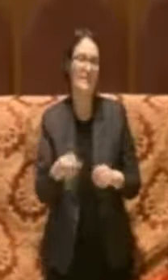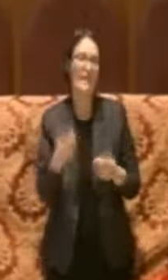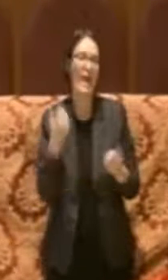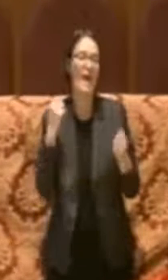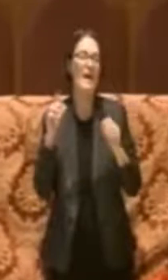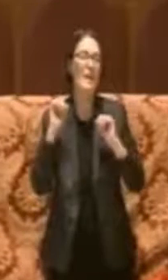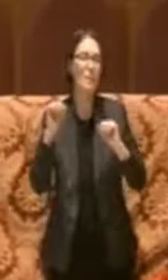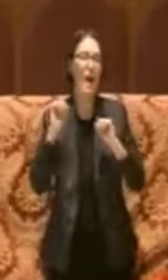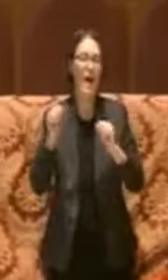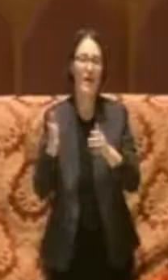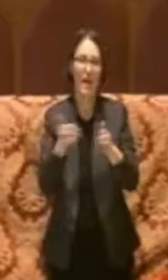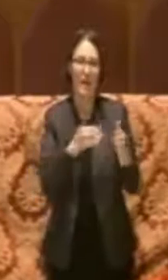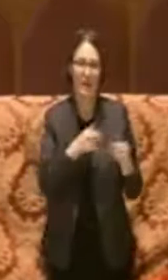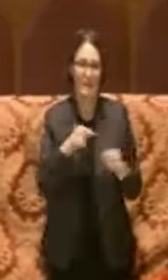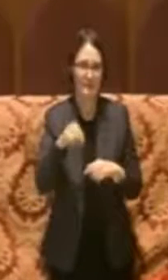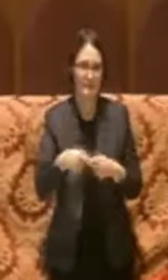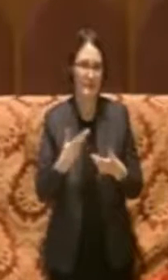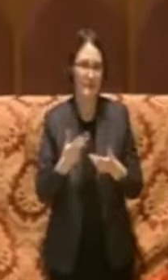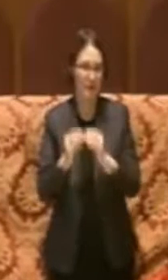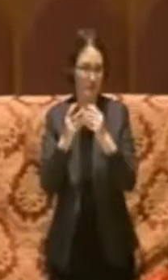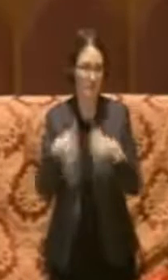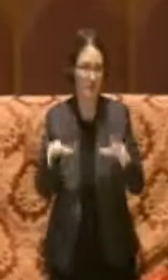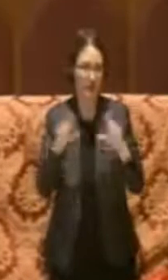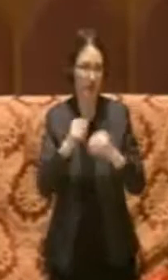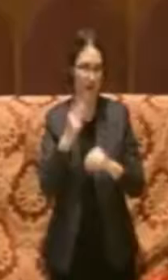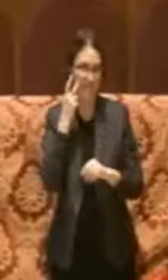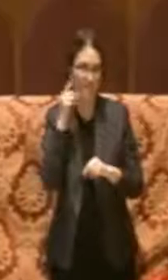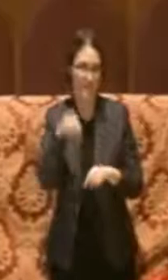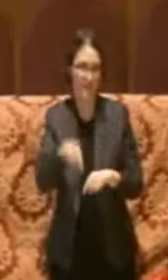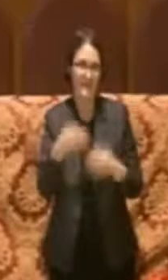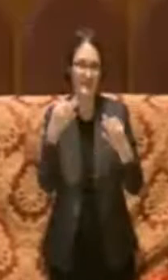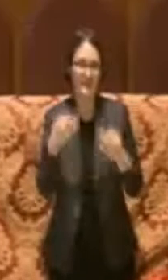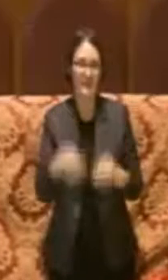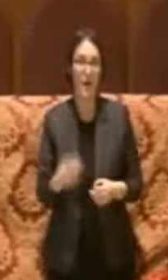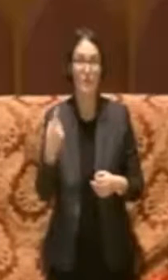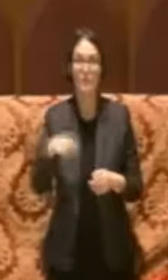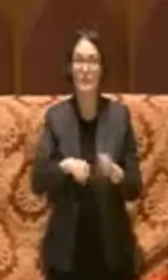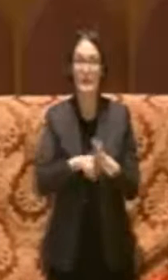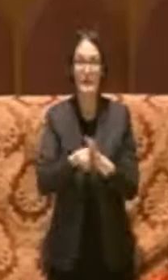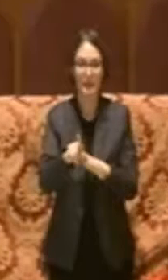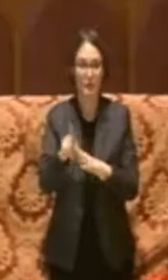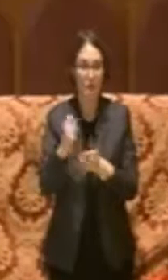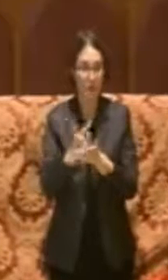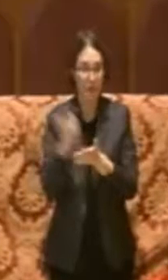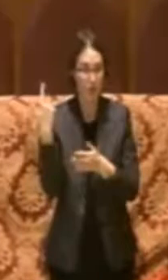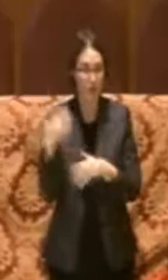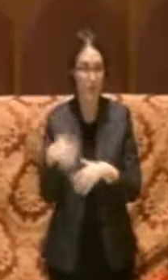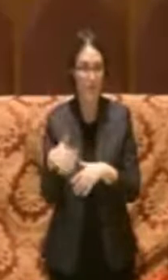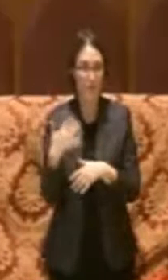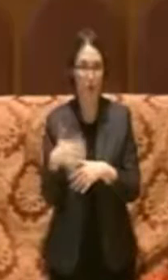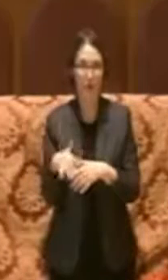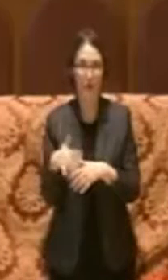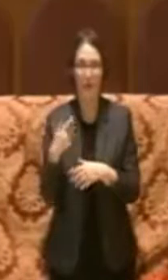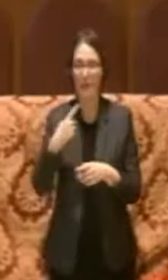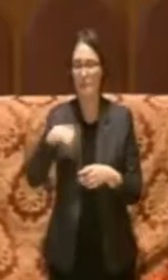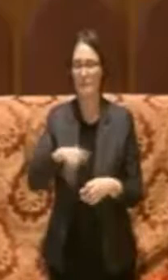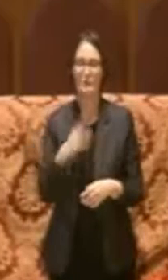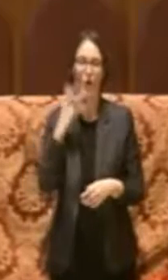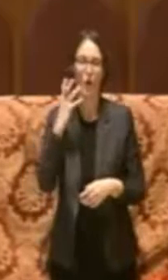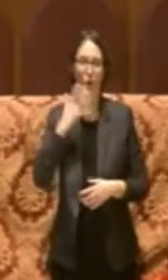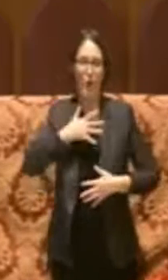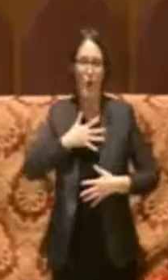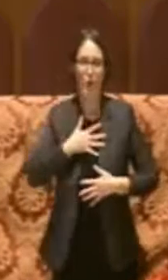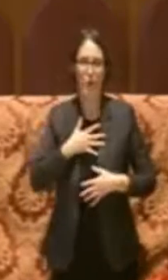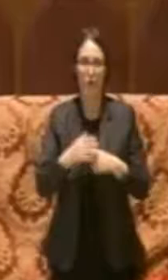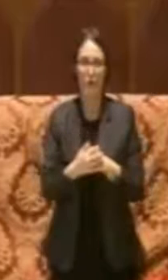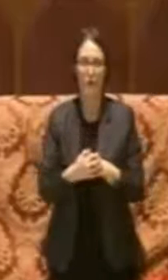rifatte e questo è un risultato importantissimo di cui siamo orgogliosi. Un